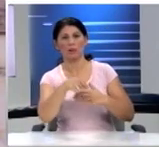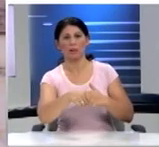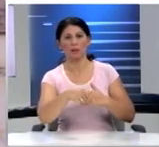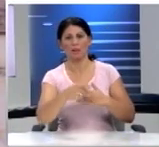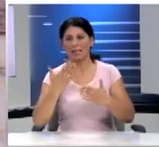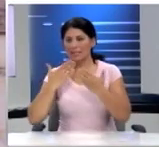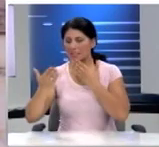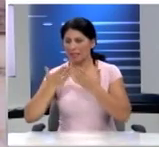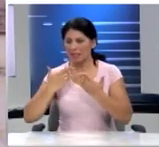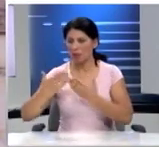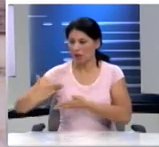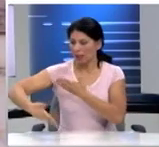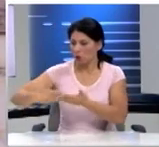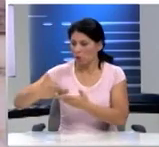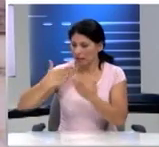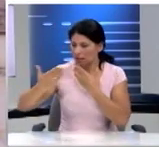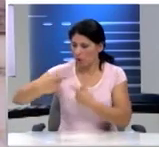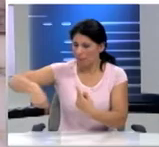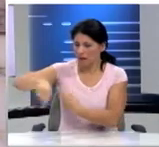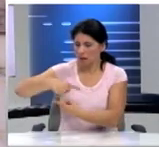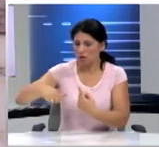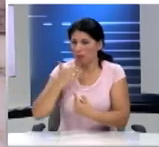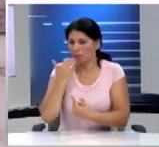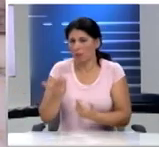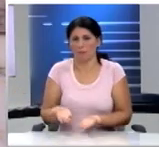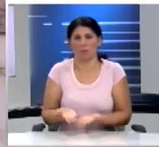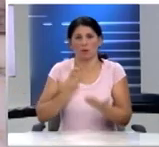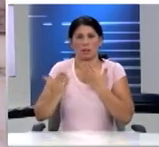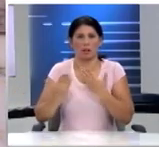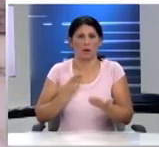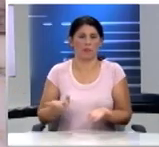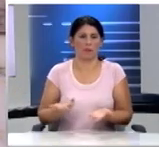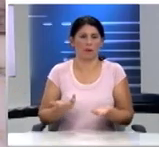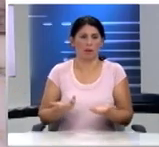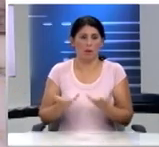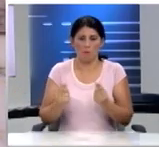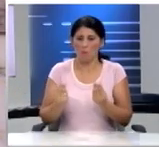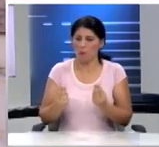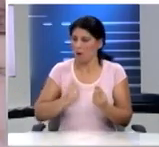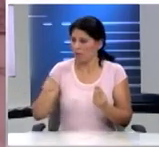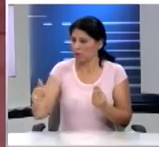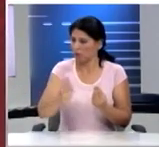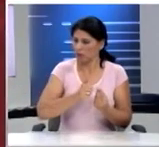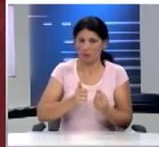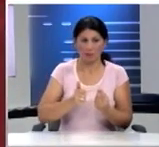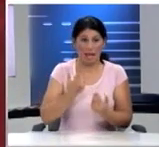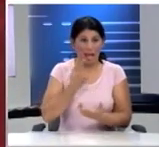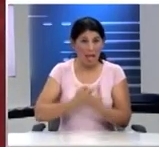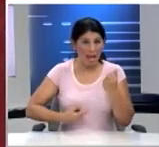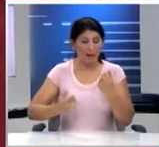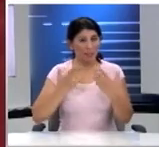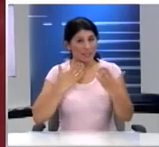ασυνεννοησία των κληρονόμων Δεν μπορούν να συνεννοηθούν οι πολλοί ιδιοκτήτες Η έλλειψη